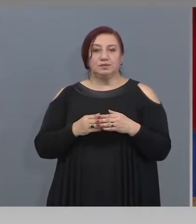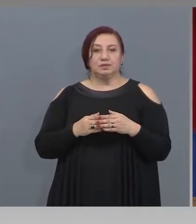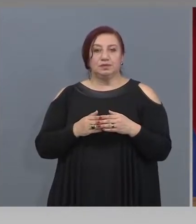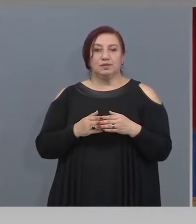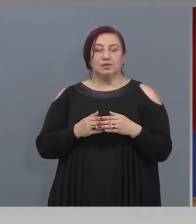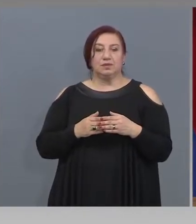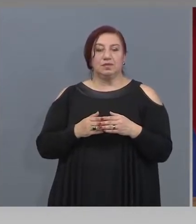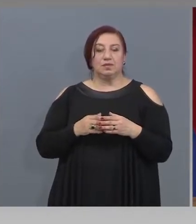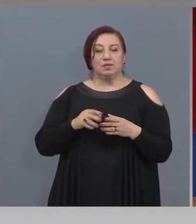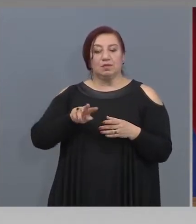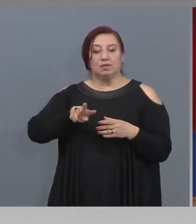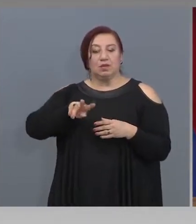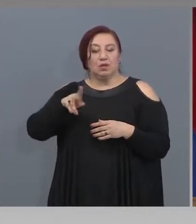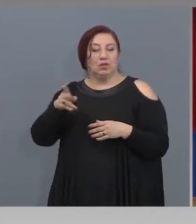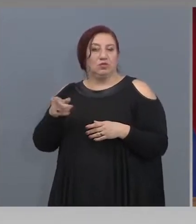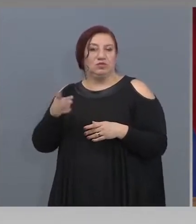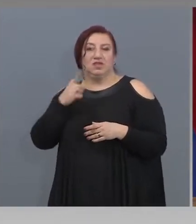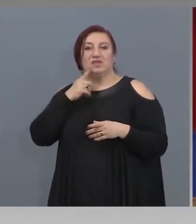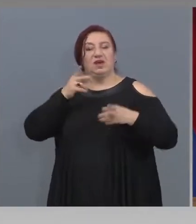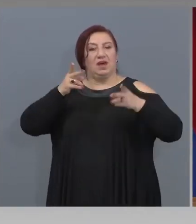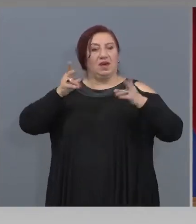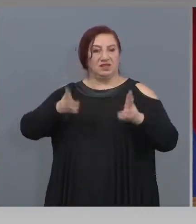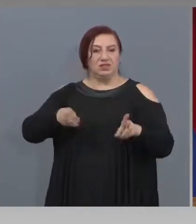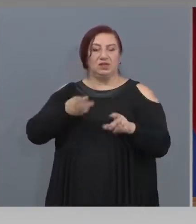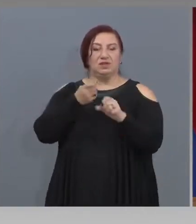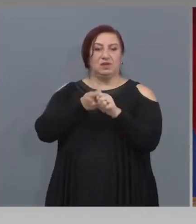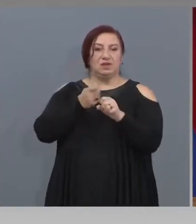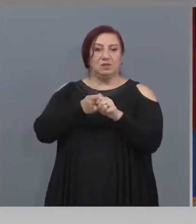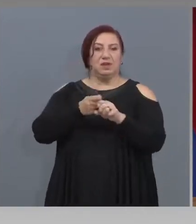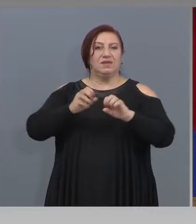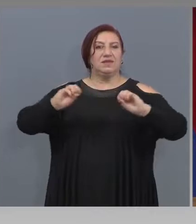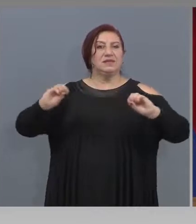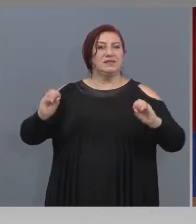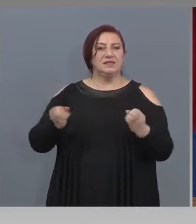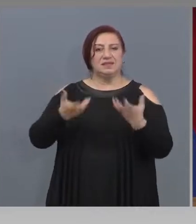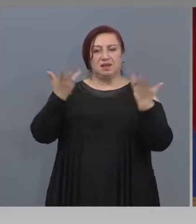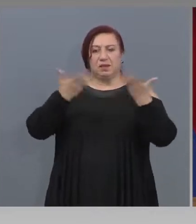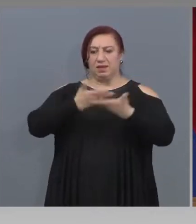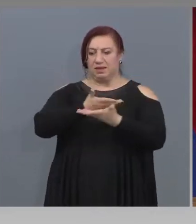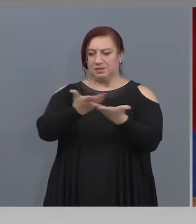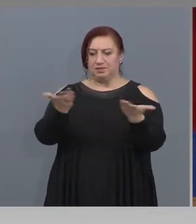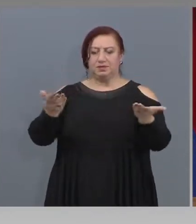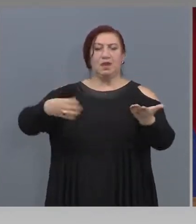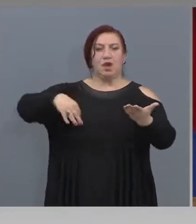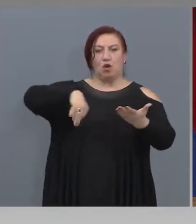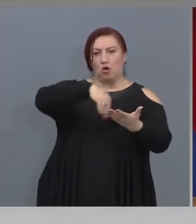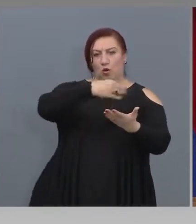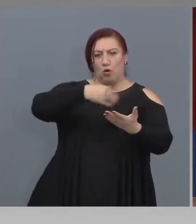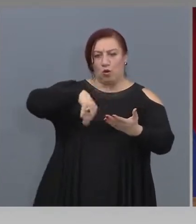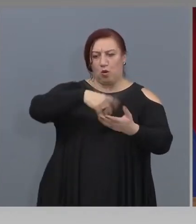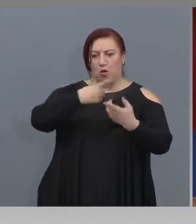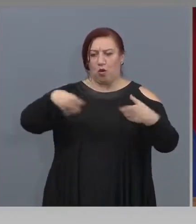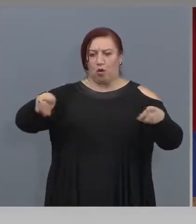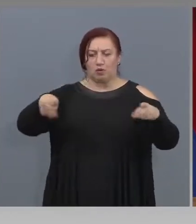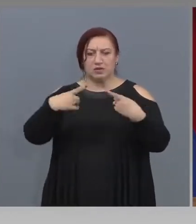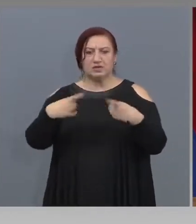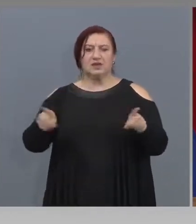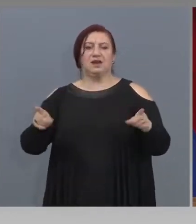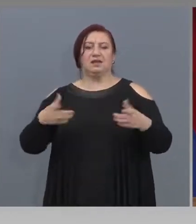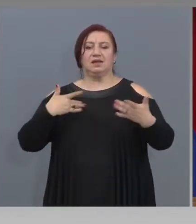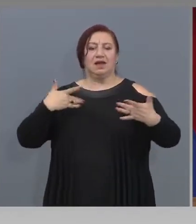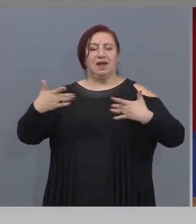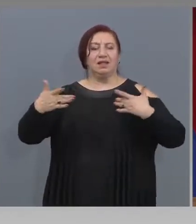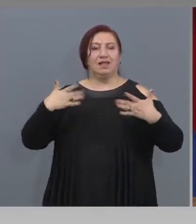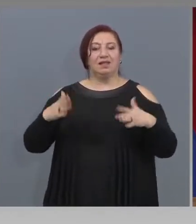Освен това се разрешават събития на концерти, театри и така нататъка на открито.